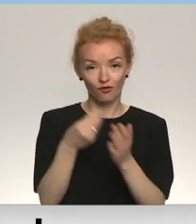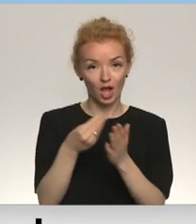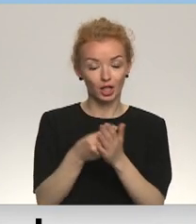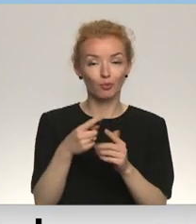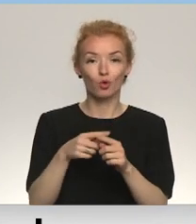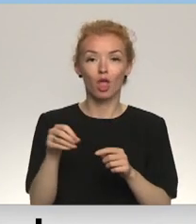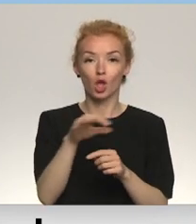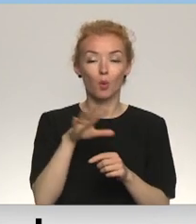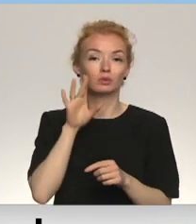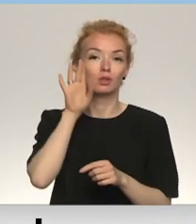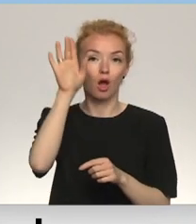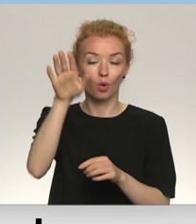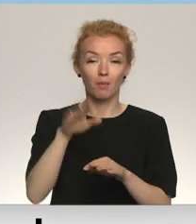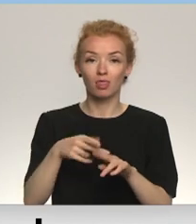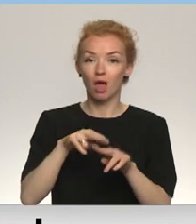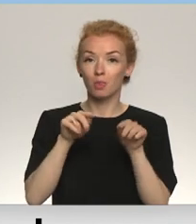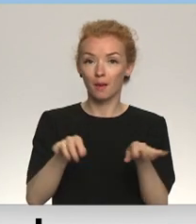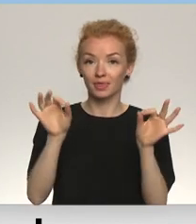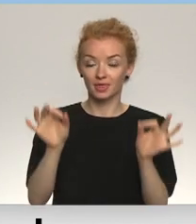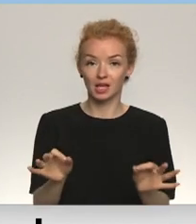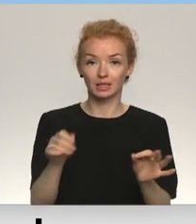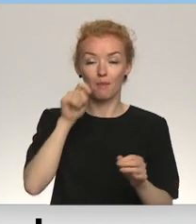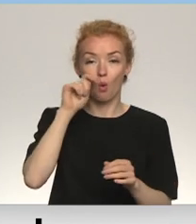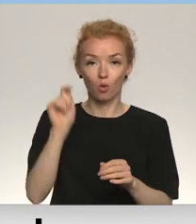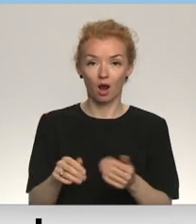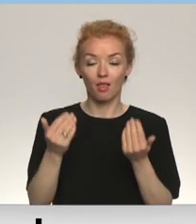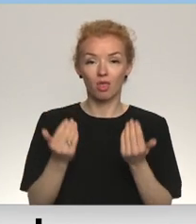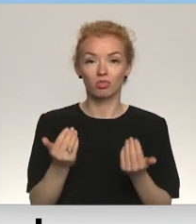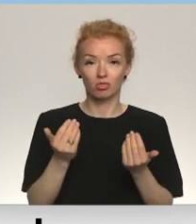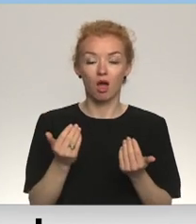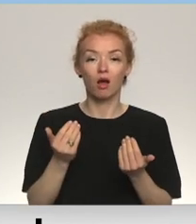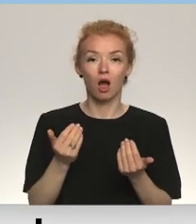nākotnēm. Par tādām tiesībām Ukraina stauta tagad maksā ar asinību.